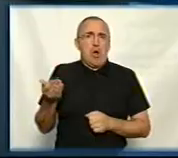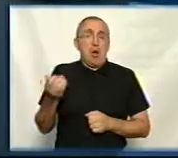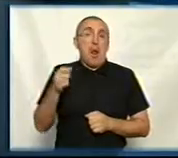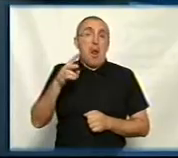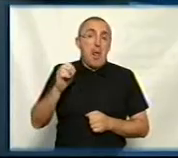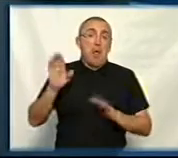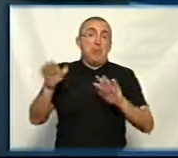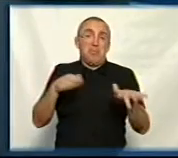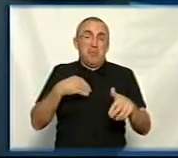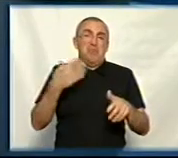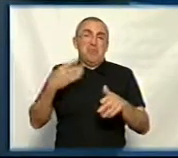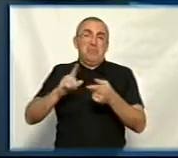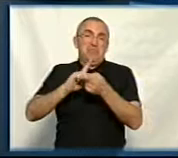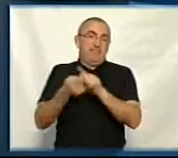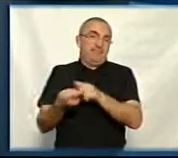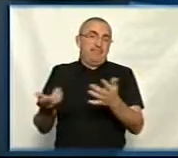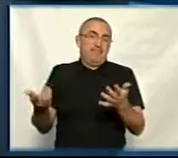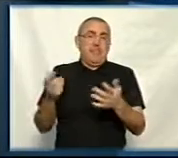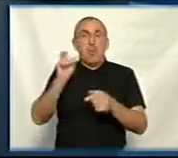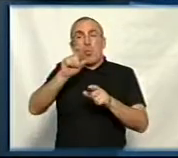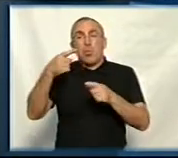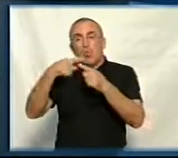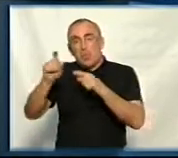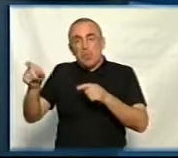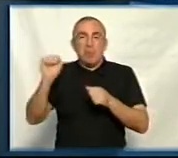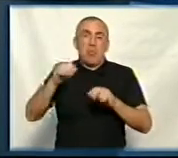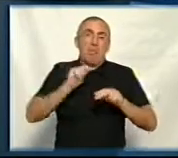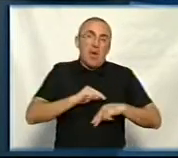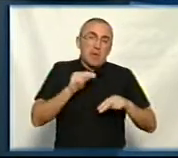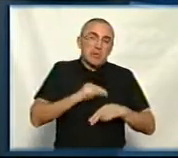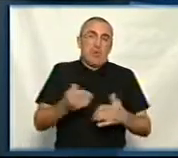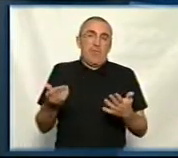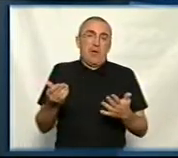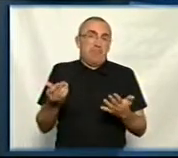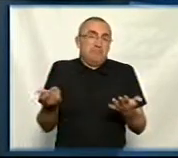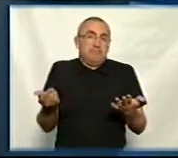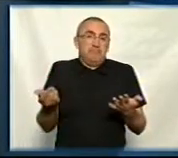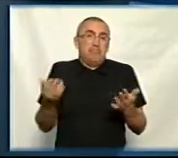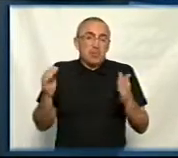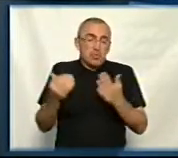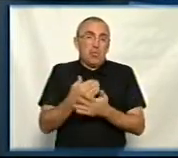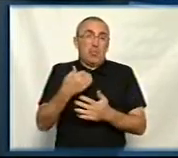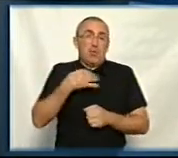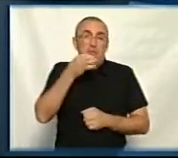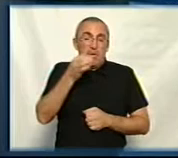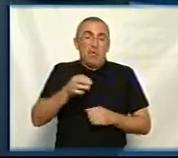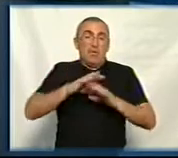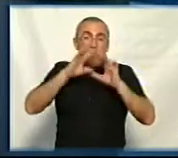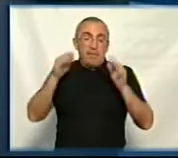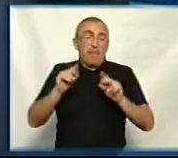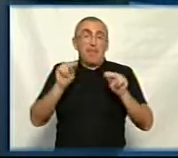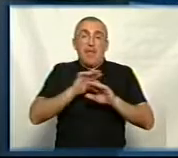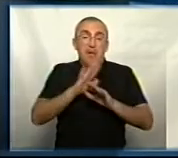Але потім воно знову, Сергій Солонівець, може, інших людей наняли, може, ті, що там працювали вже там. Тобто, знову, ось кажу, ми дійшли ось до цього